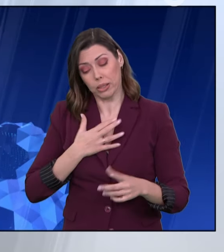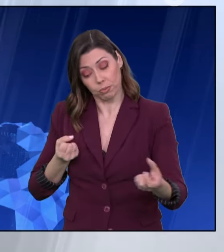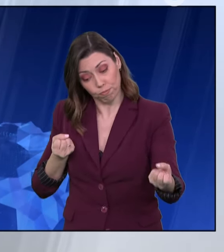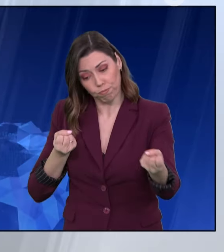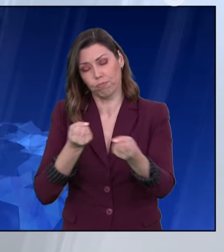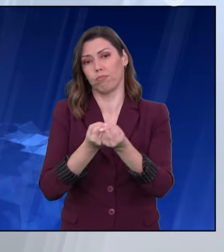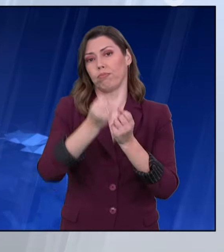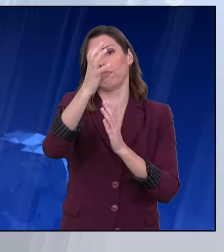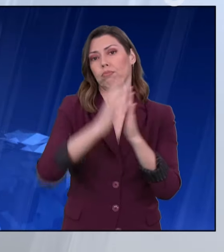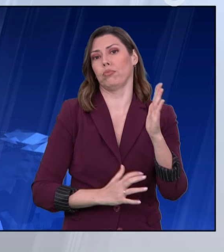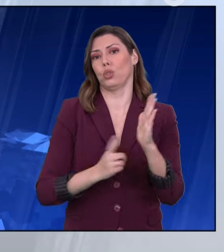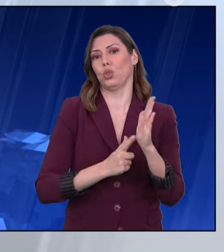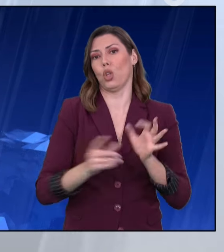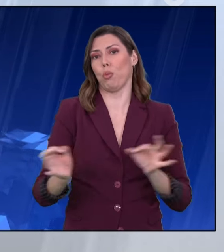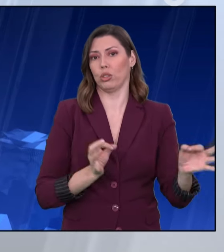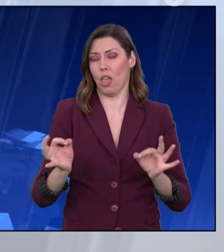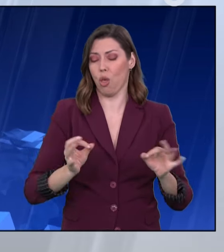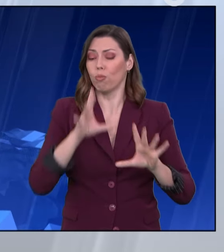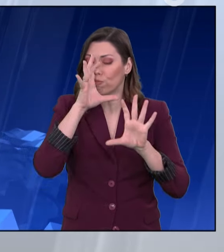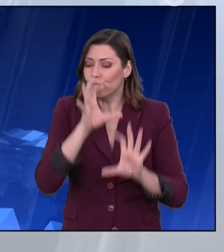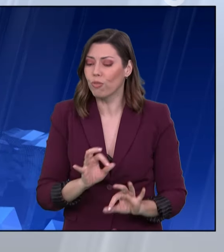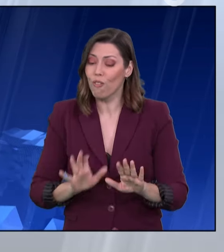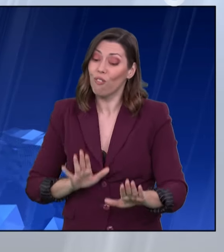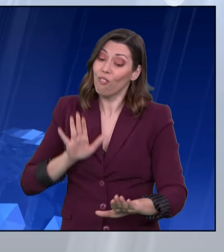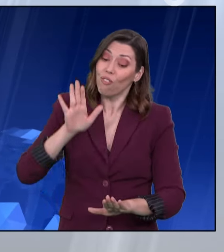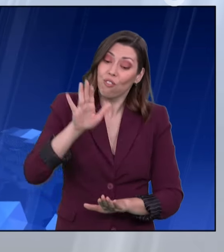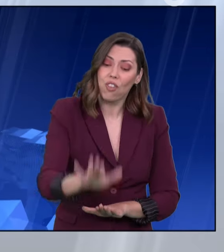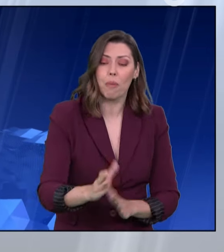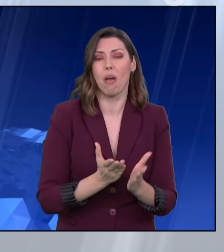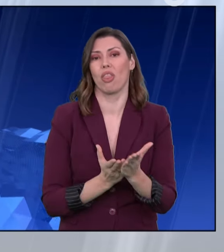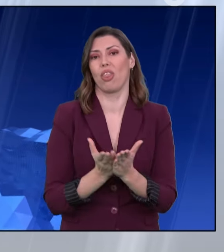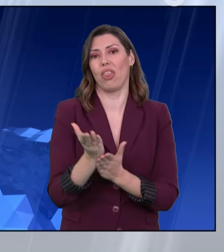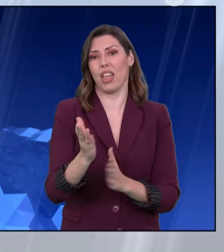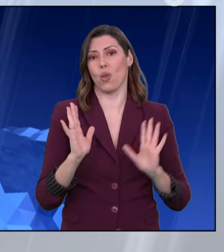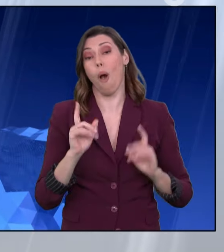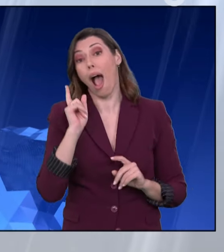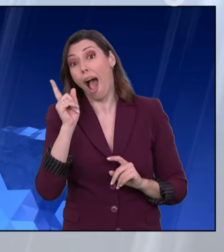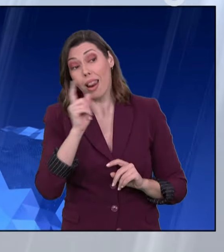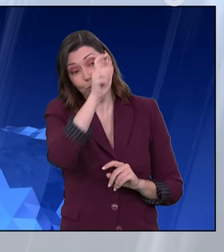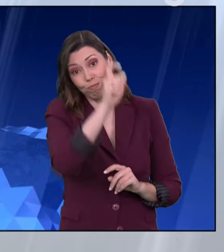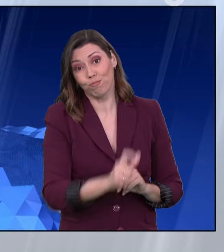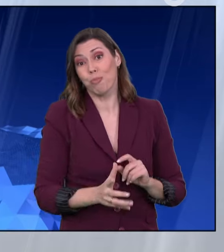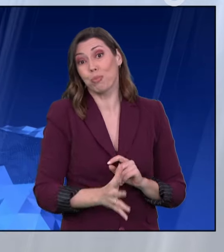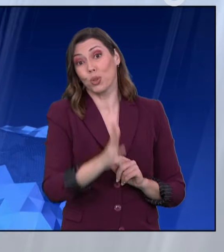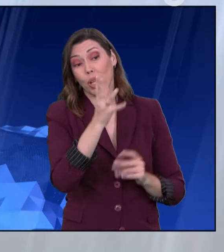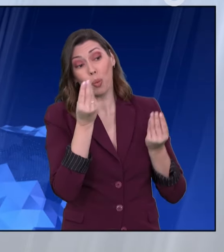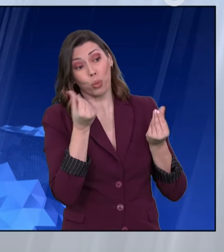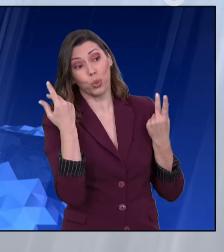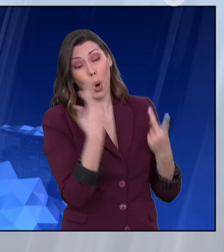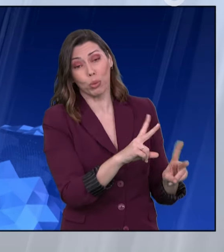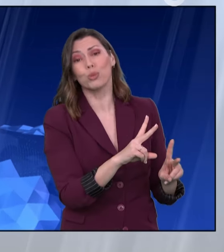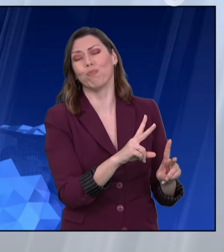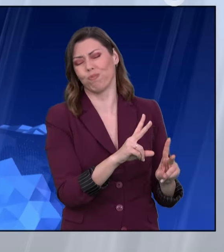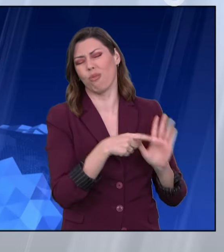δικαιοσύνης. Το ύφος και το δράσος του κύριου Μησοτάκη δίνει ακόμη κάτι, ότι